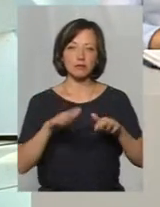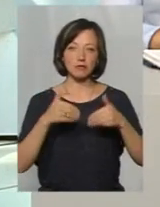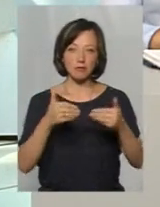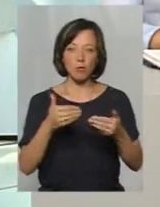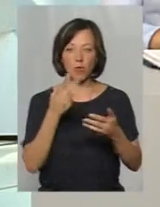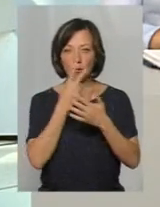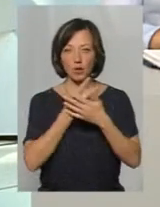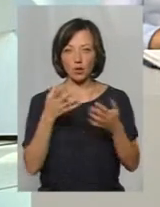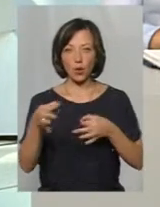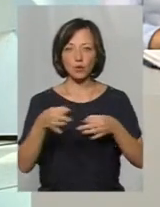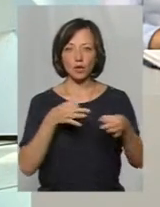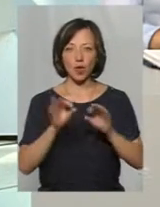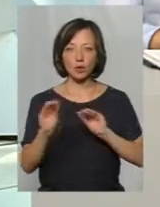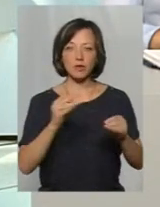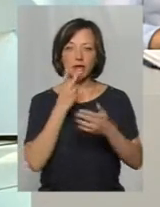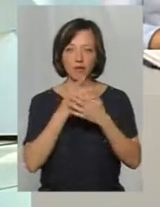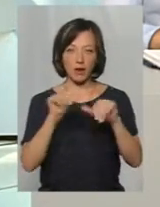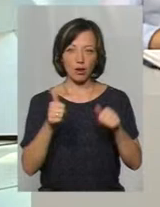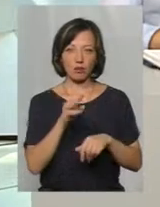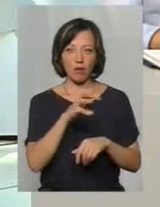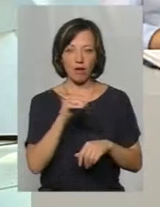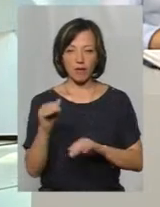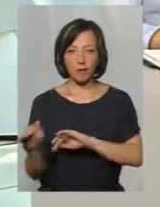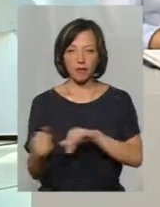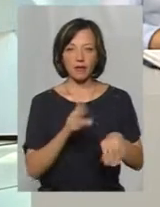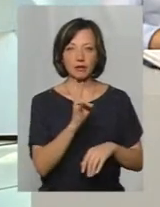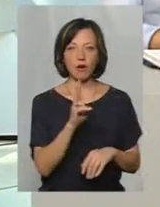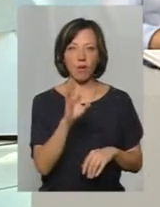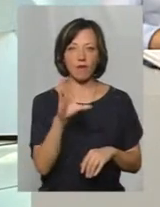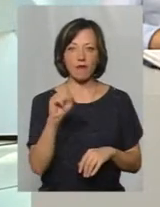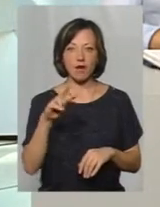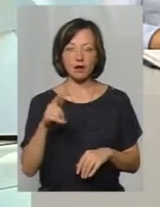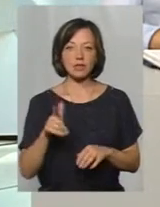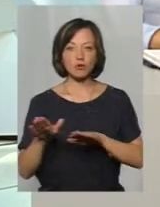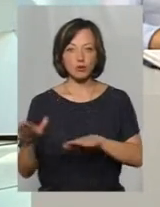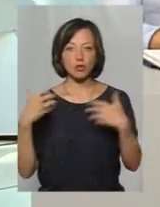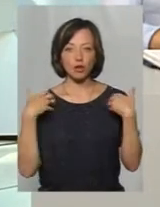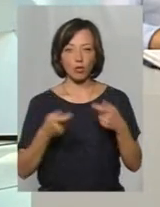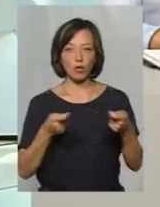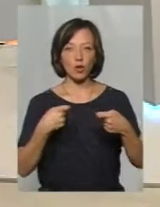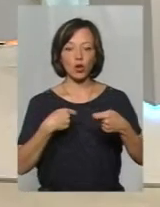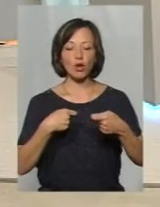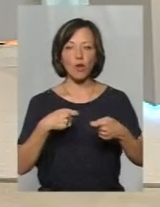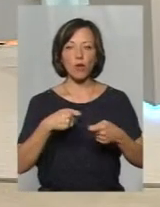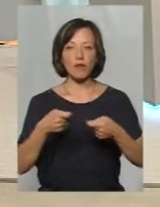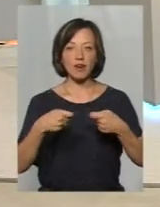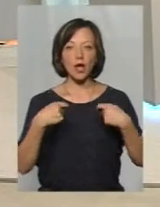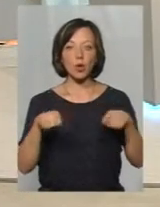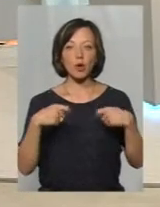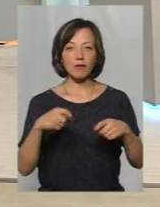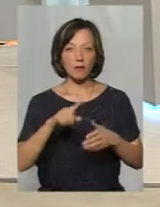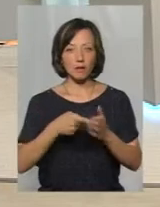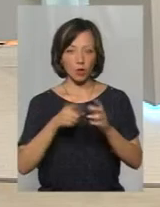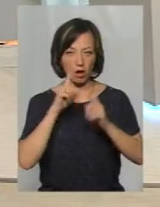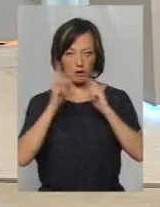вигляду мафів. Добрий вечір, Олеже. І Наталія Коваль, заступник начальника управління торгівлі Хмельницької міської ради. Добрий